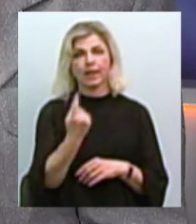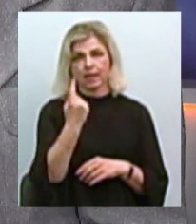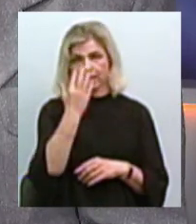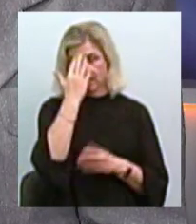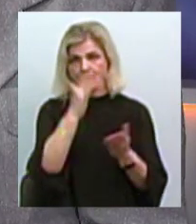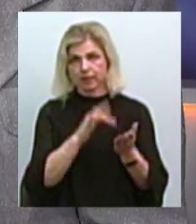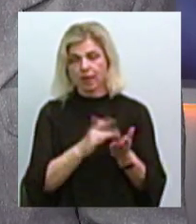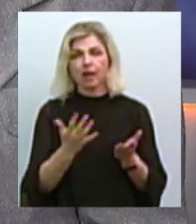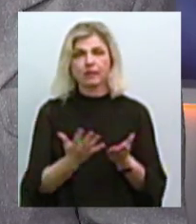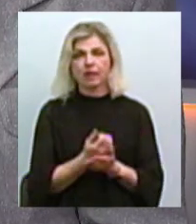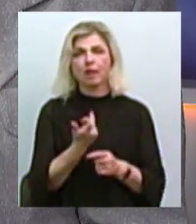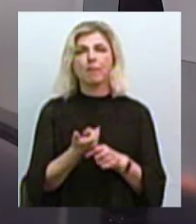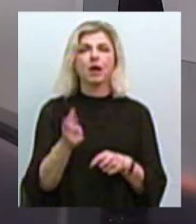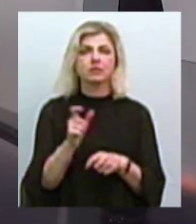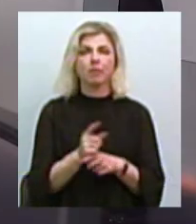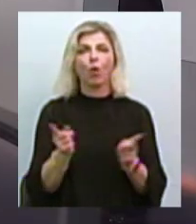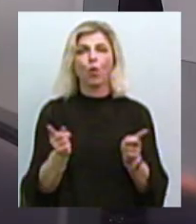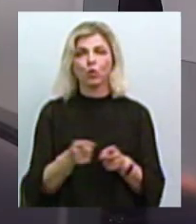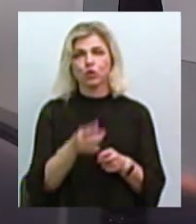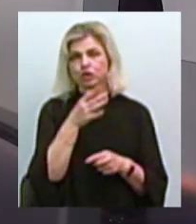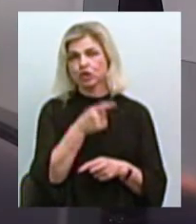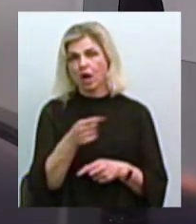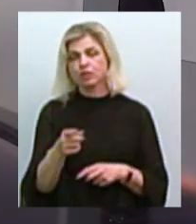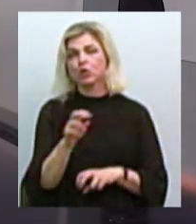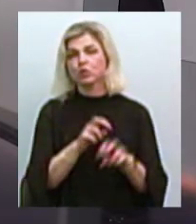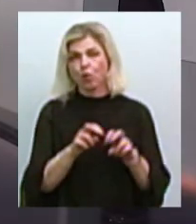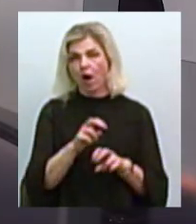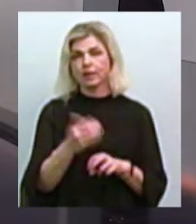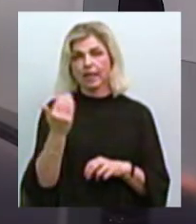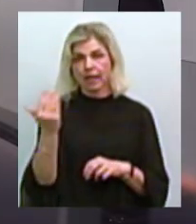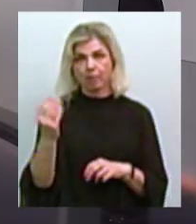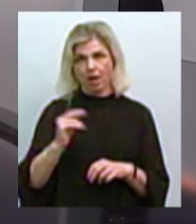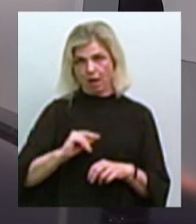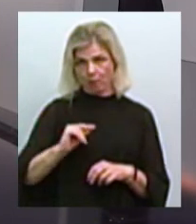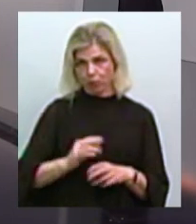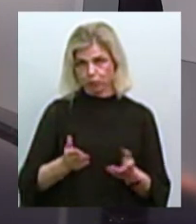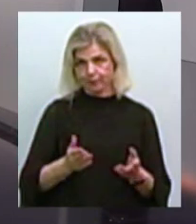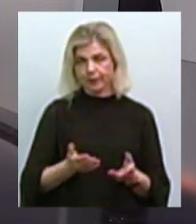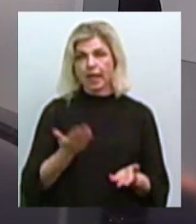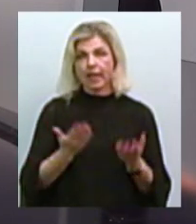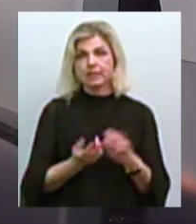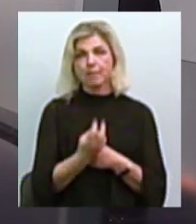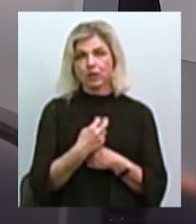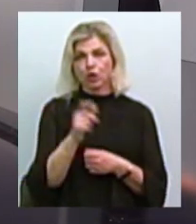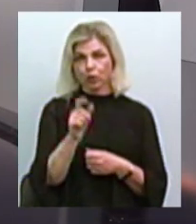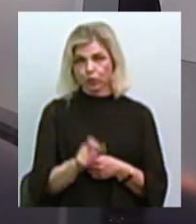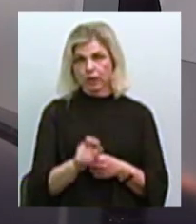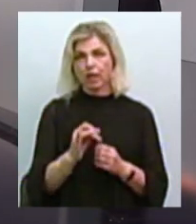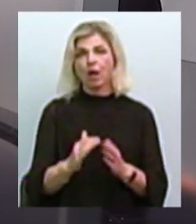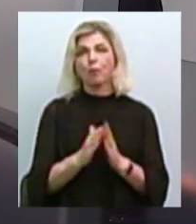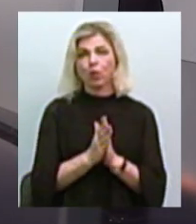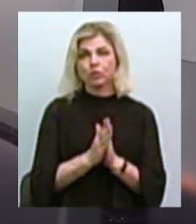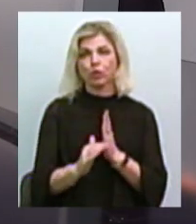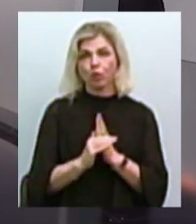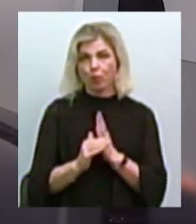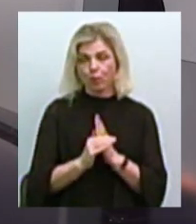знайти максимально короткий час підшукати їм роботу. Тому що, якщо до нас прийшла людина, звернулася за допомогою,